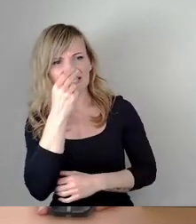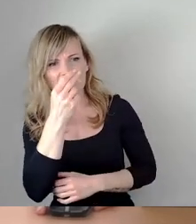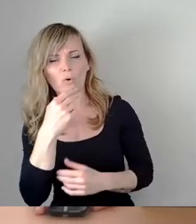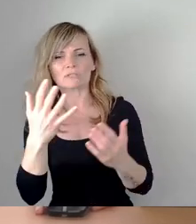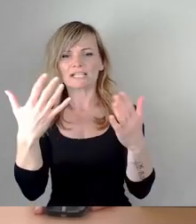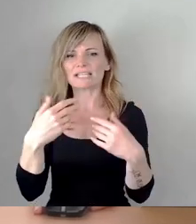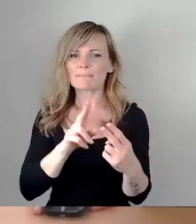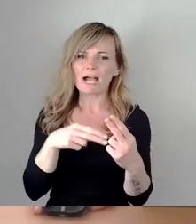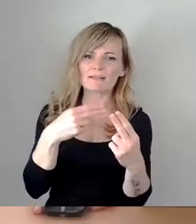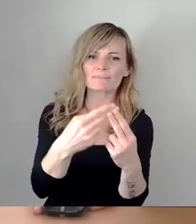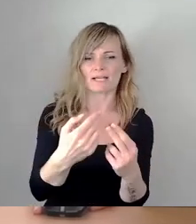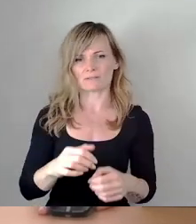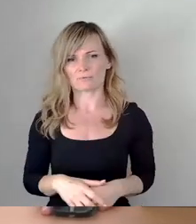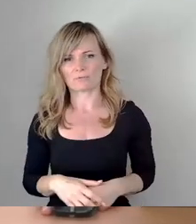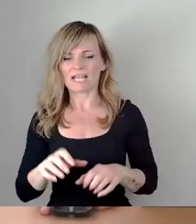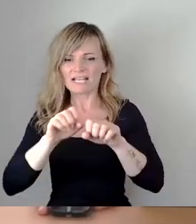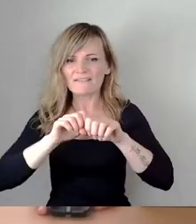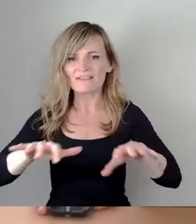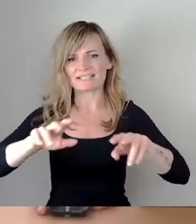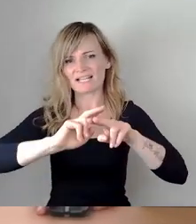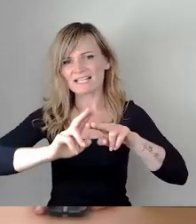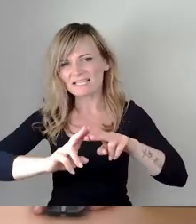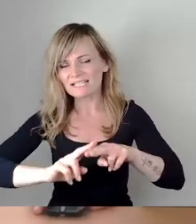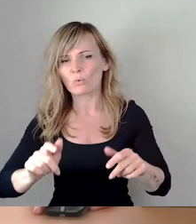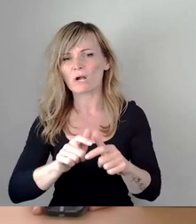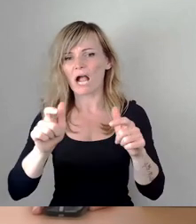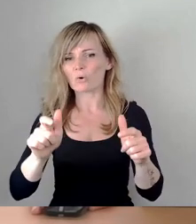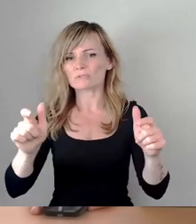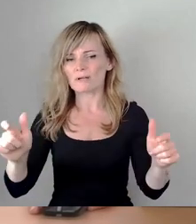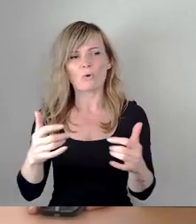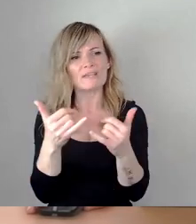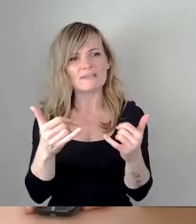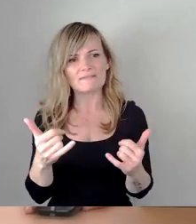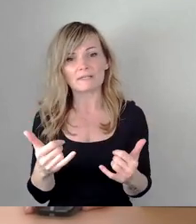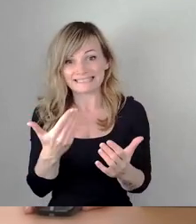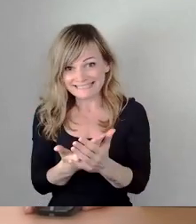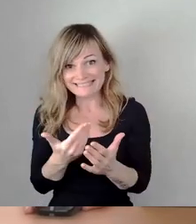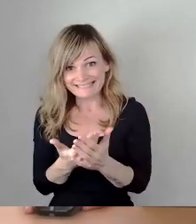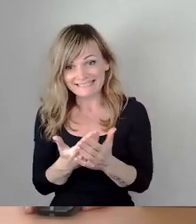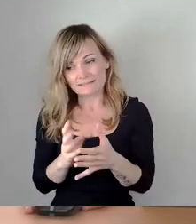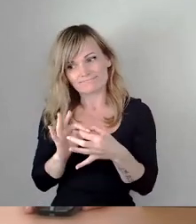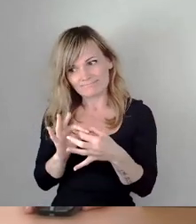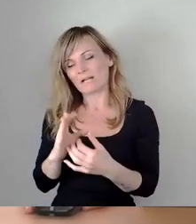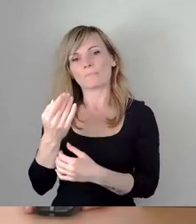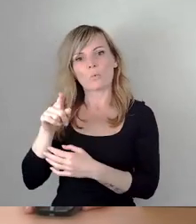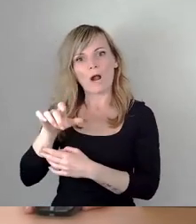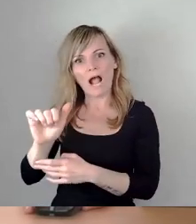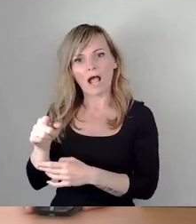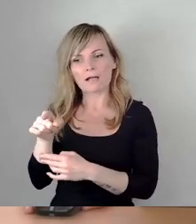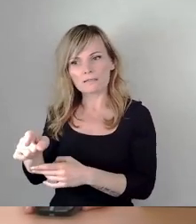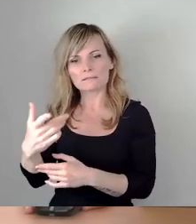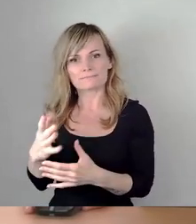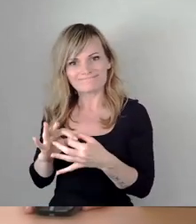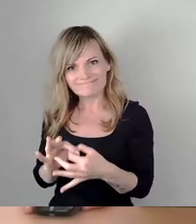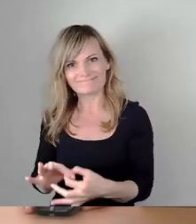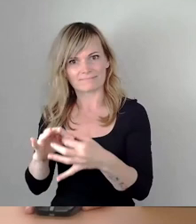wir das Thema Gewässer, Offenlagen und Ausbau, genau das tun wir ja im Rahmen der Buga, sondern die Buga ist ein wunderbares Instrument